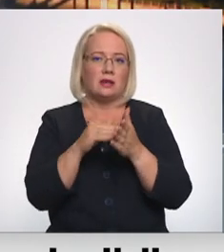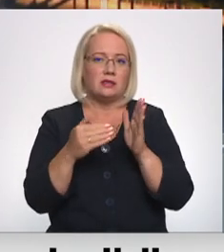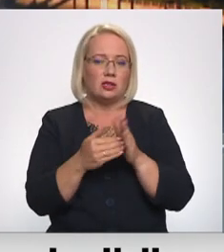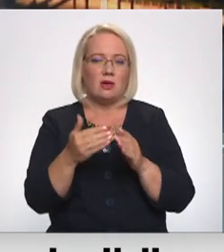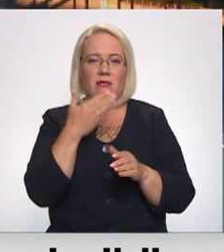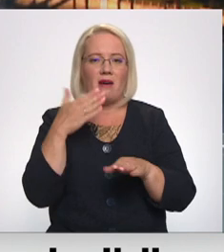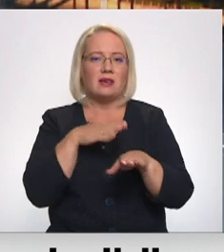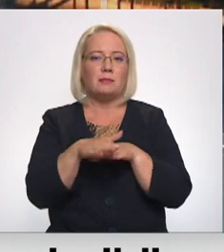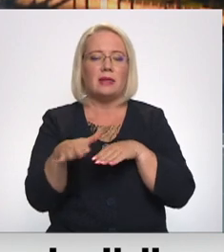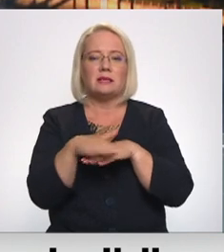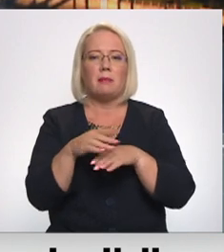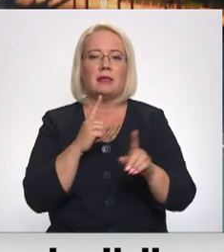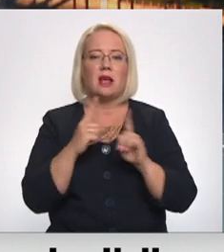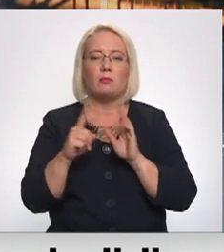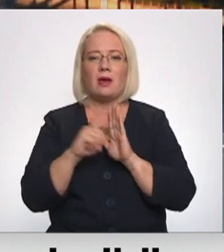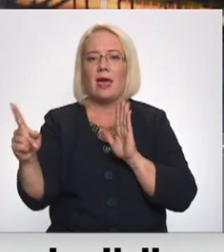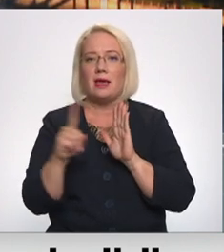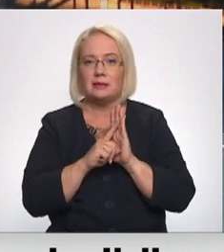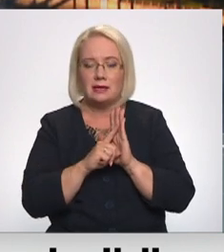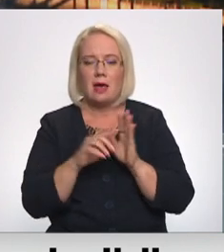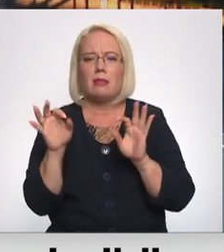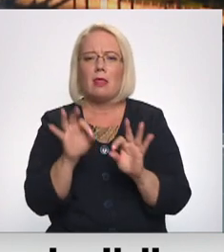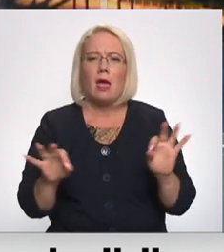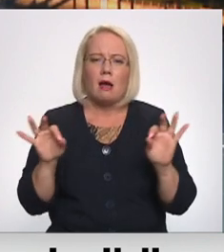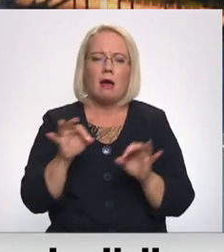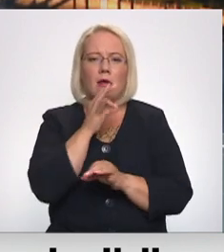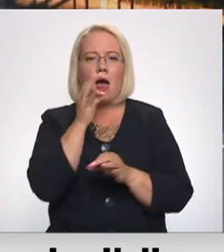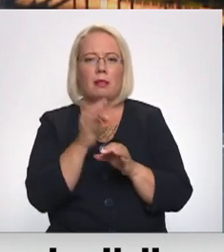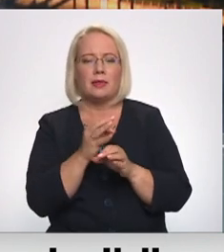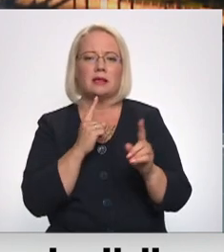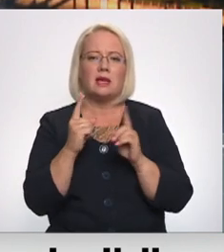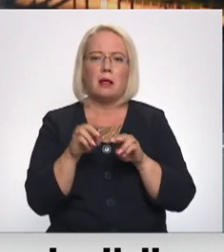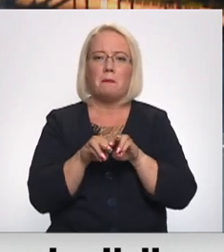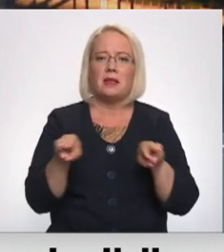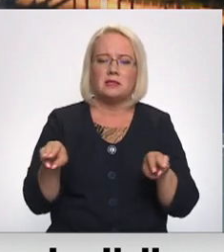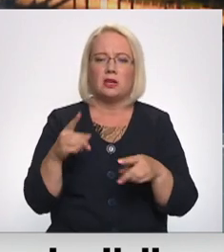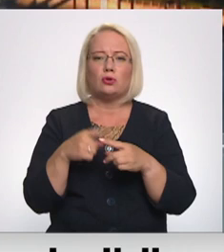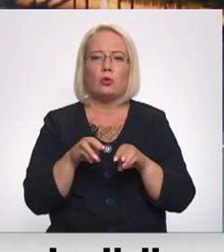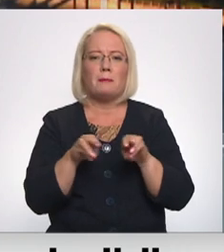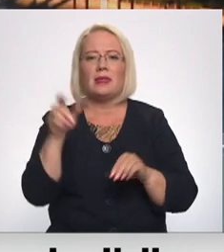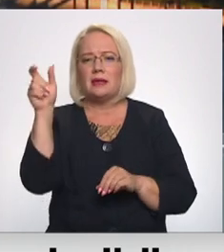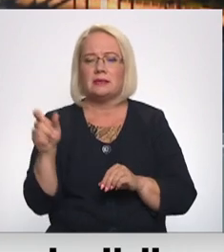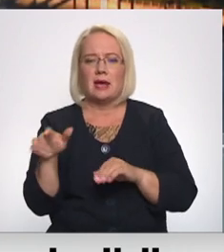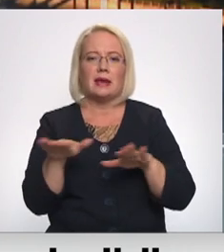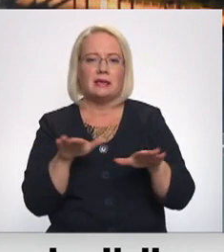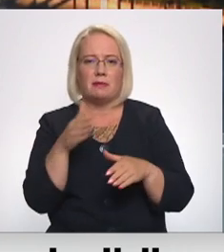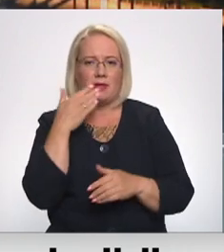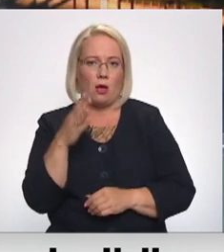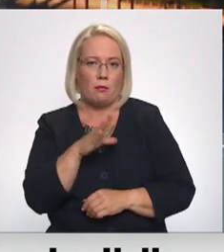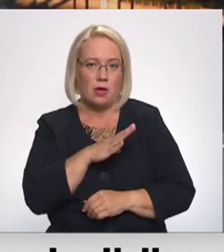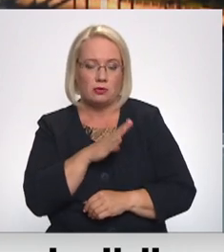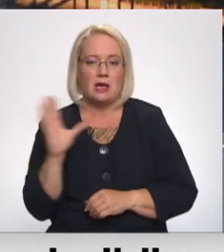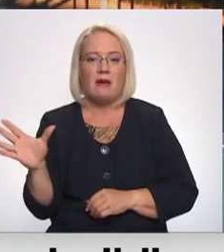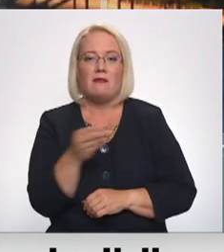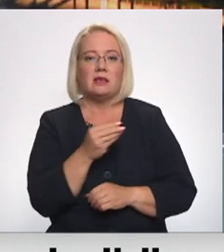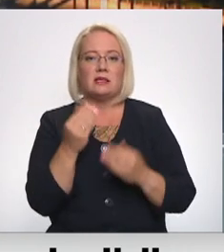neizpildīto sabiedriskā transporta reišu dēļ, nekāda atbildīgās satiksmis ministrijas un ministra rīcība nav sekojusi. Viss